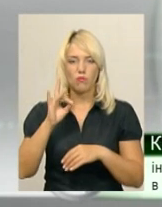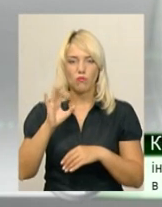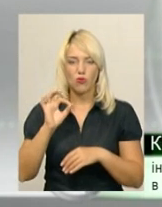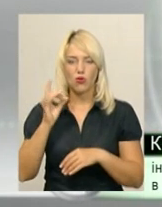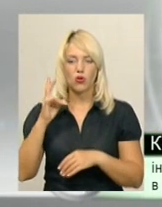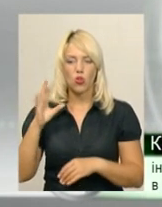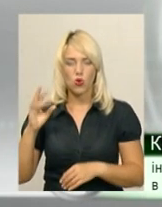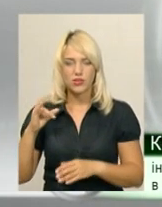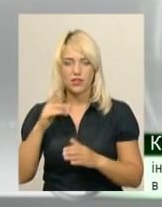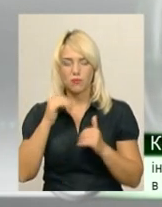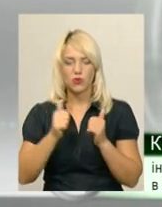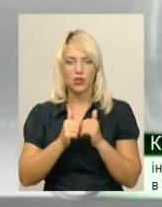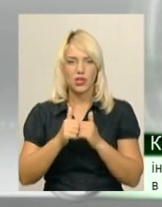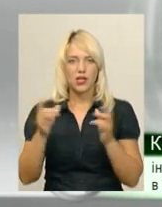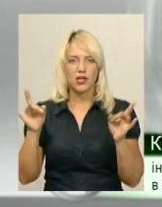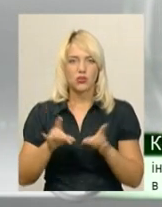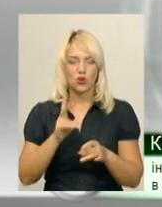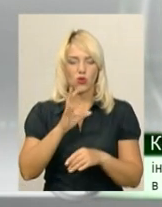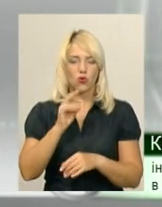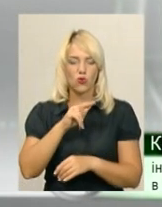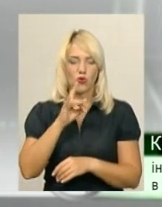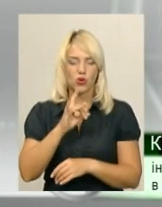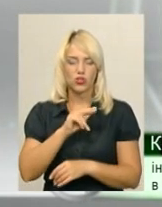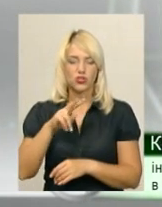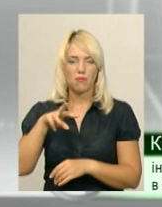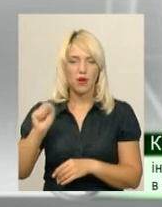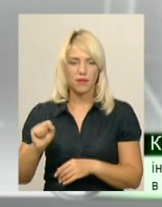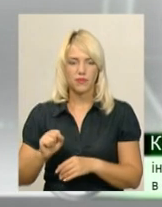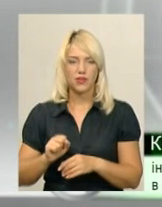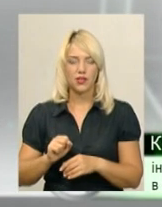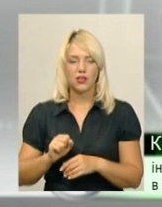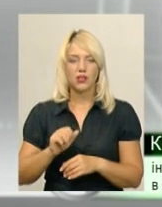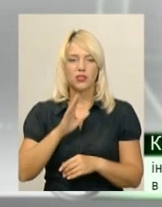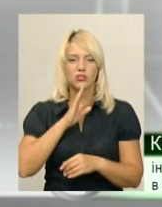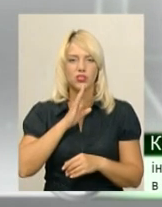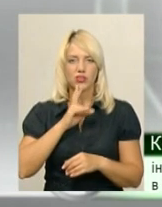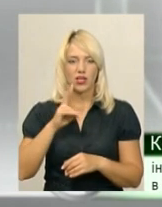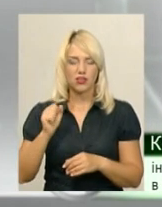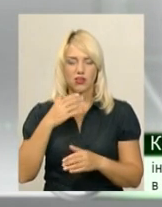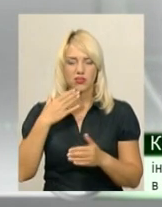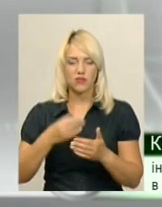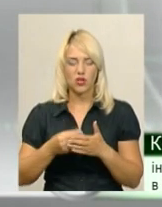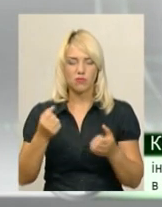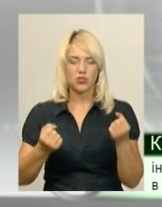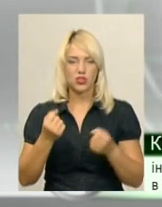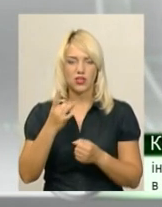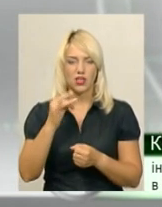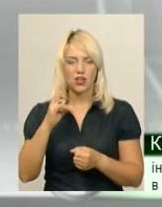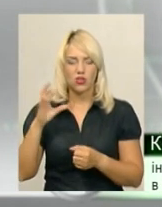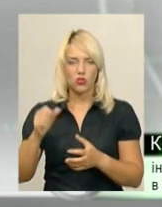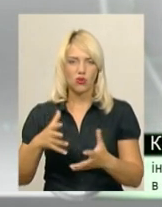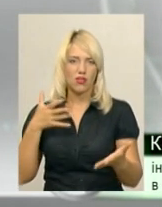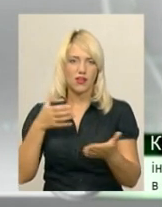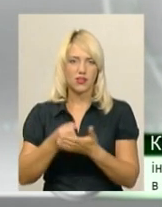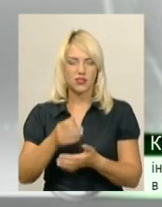неподаліка ресторану Корчма. 57-річна місцева жителька на автомобілі Рено скоїла наїзд на 7